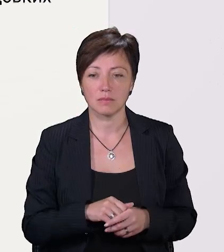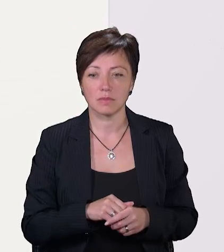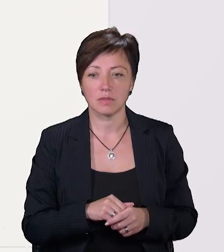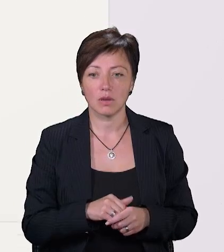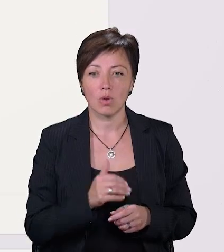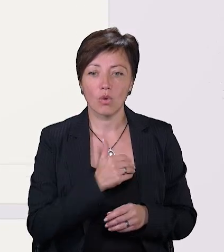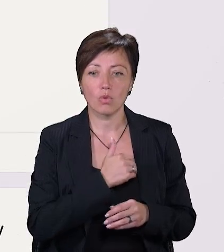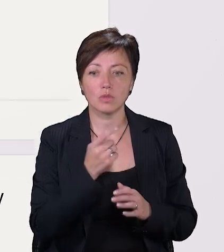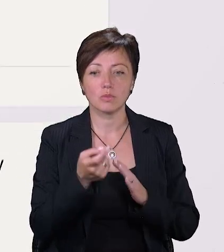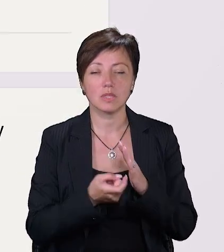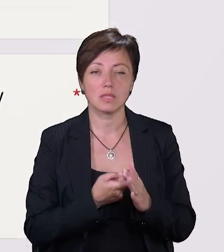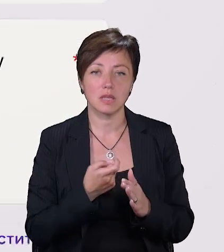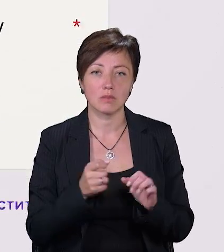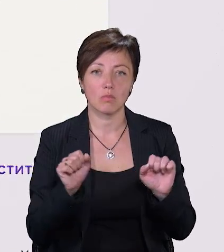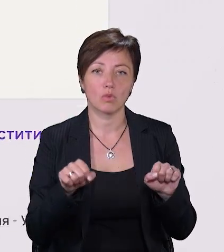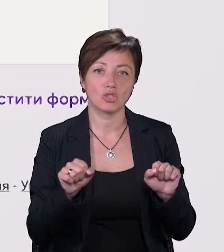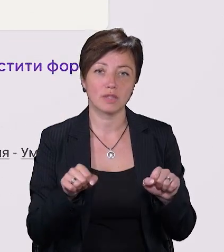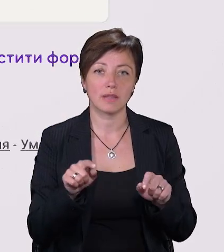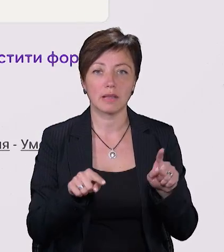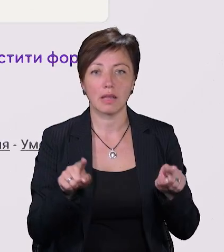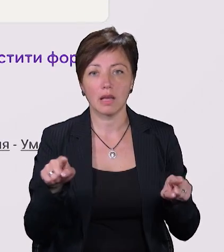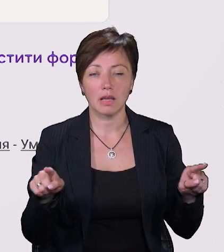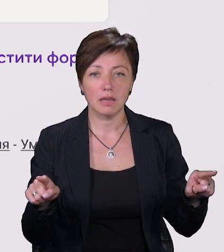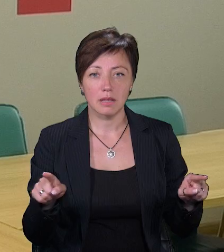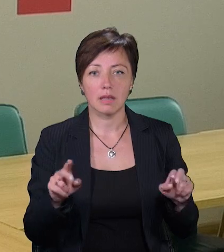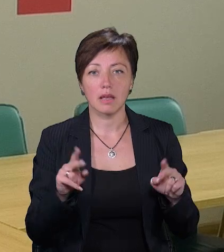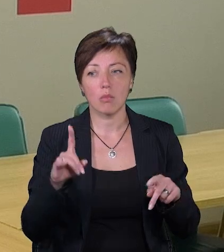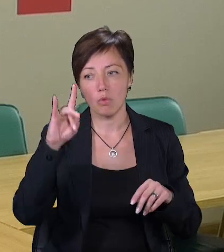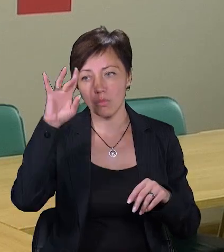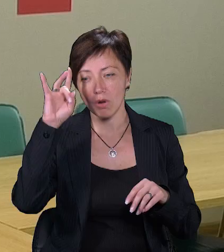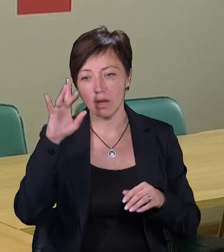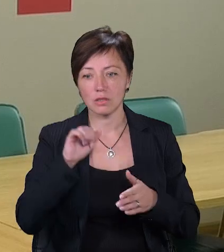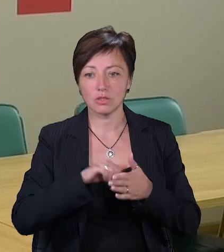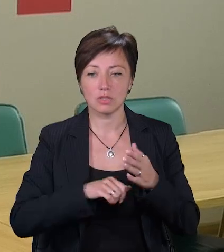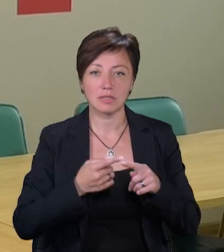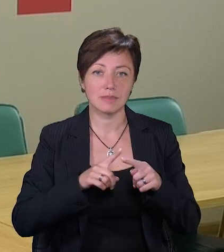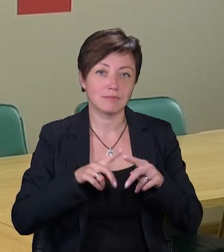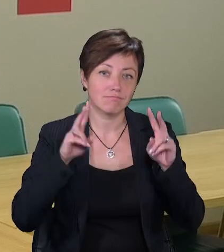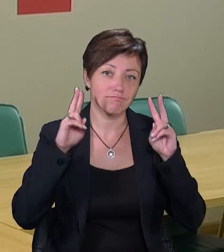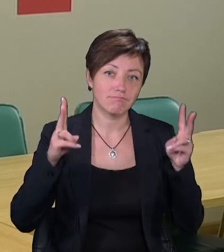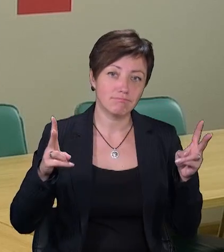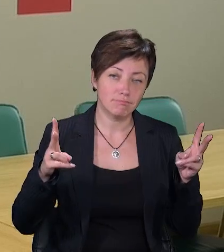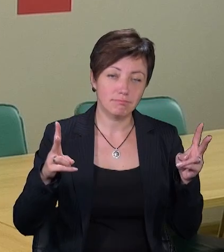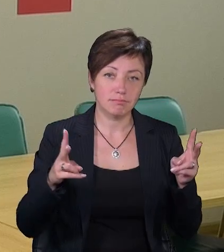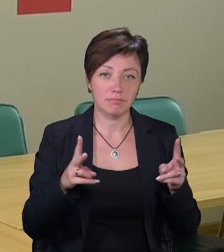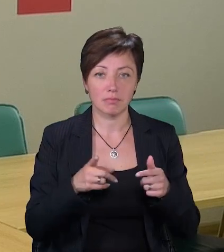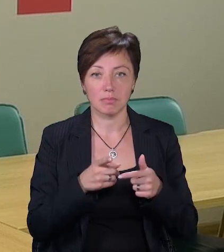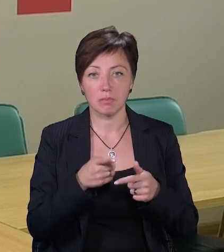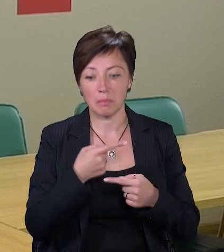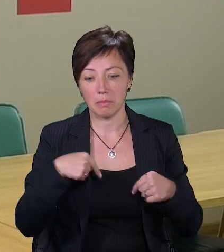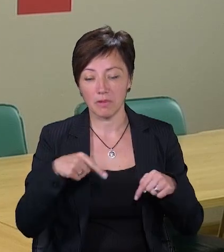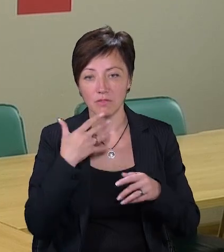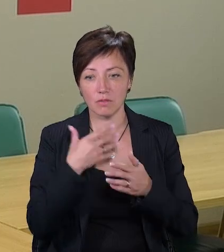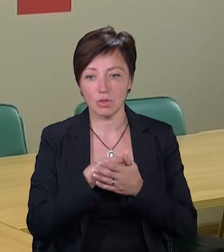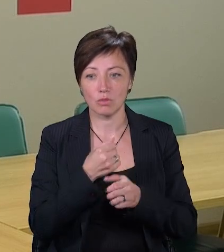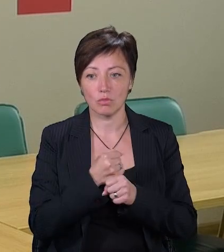хочемо дізнатися, можливо, деякі інструменти не настільки популярні, через те, що про них не знають. Тому що ми в своїй